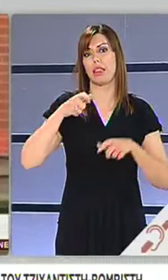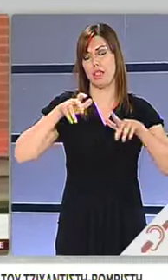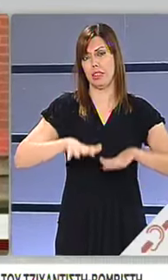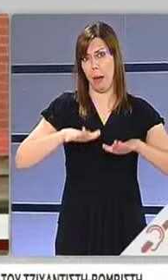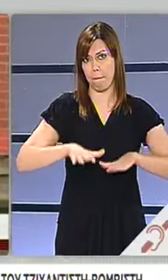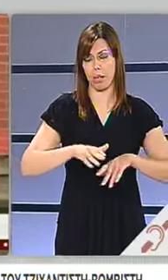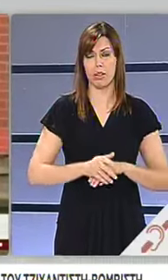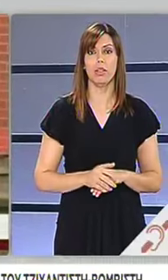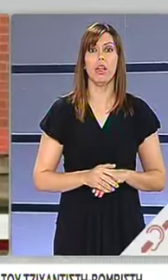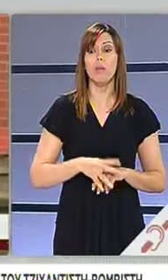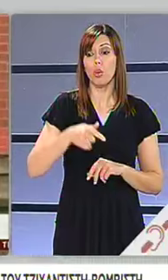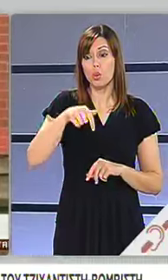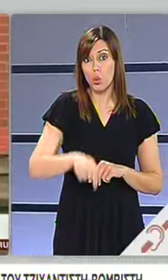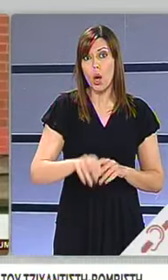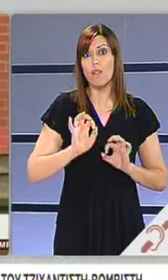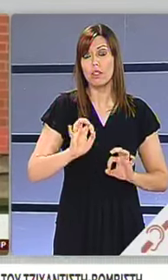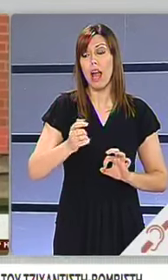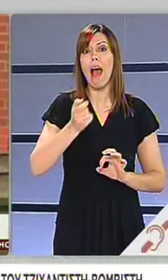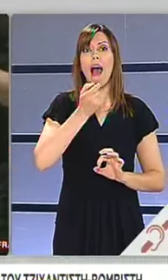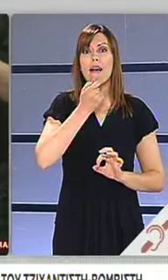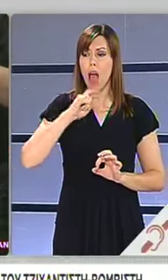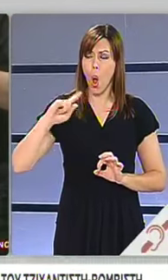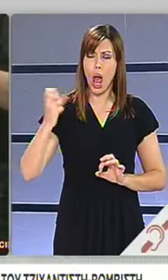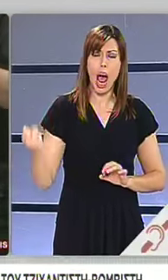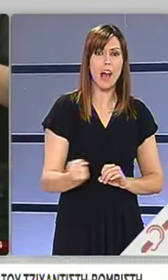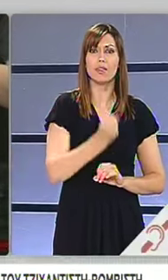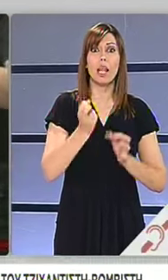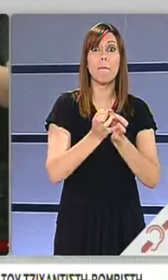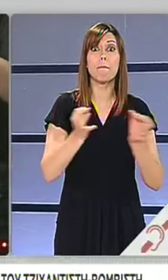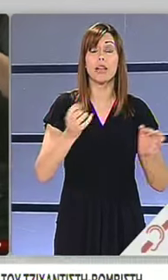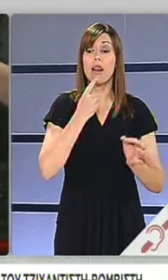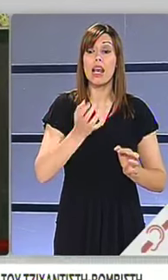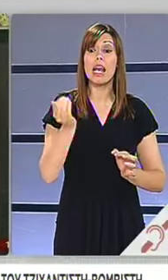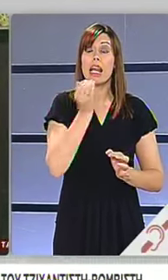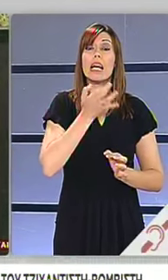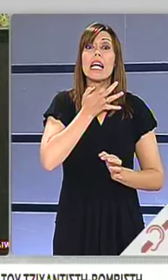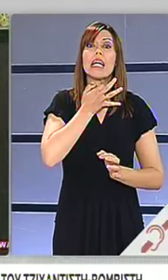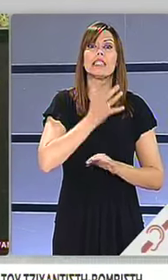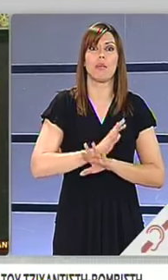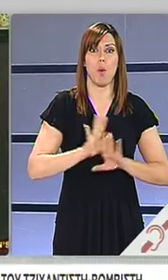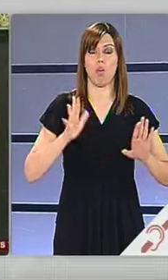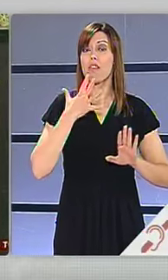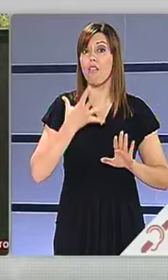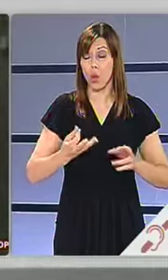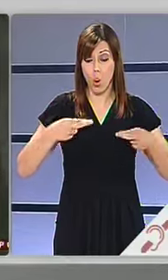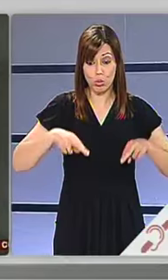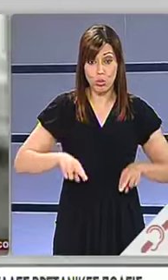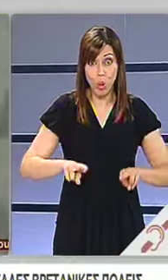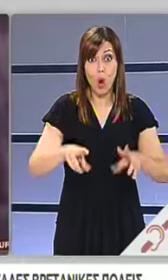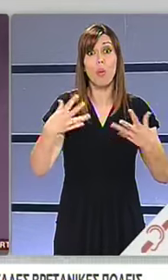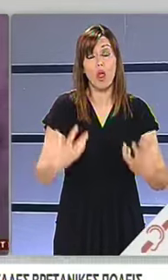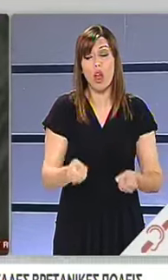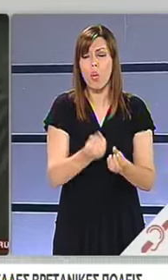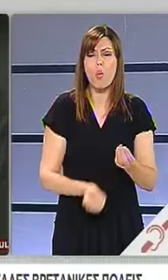τρομοκρατικής απειλής στη Βρετανία ανέβηκε από σοβαρό σε κρίσιμο. Έως και 3.800 στρατιώτες θα αναπτυχθούν στους δρόμους της χώρας για